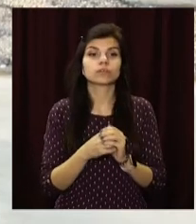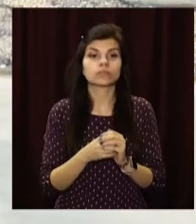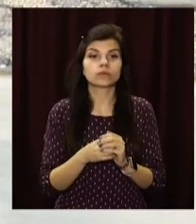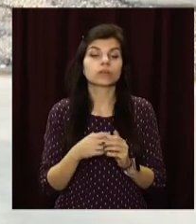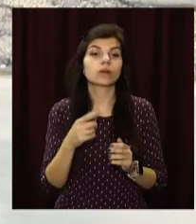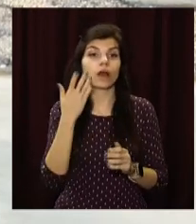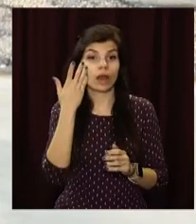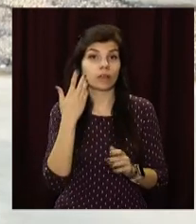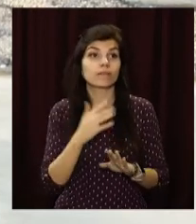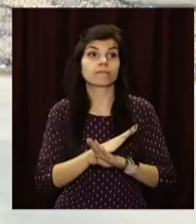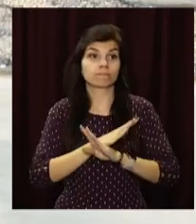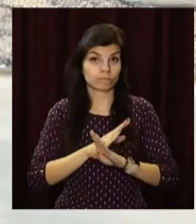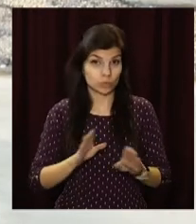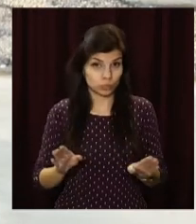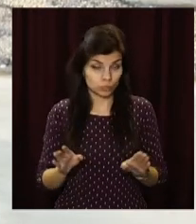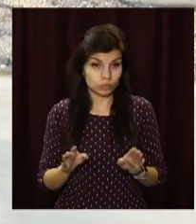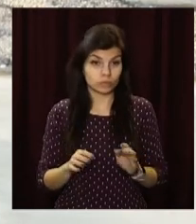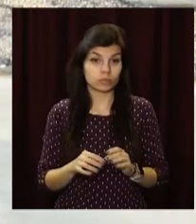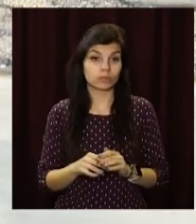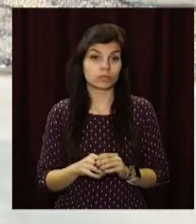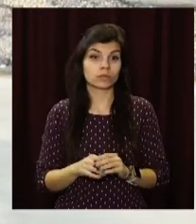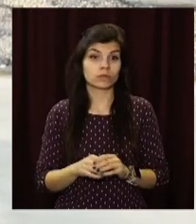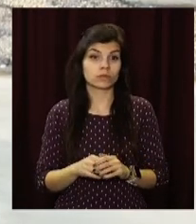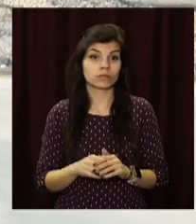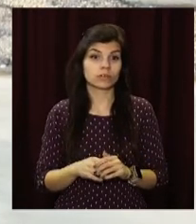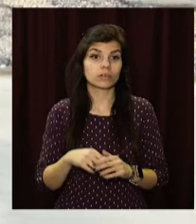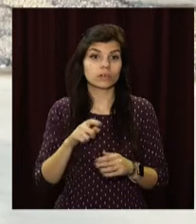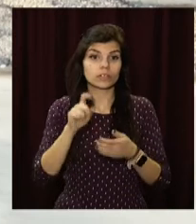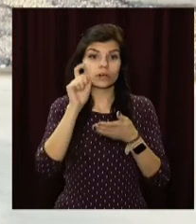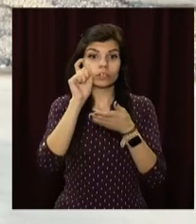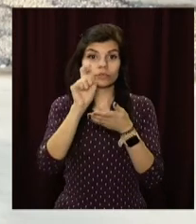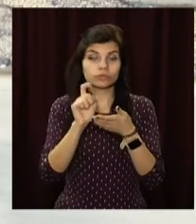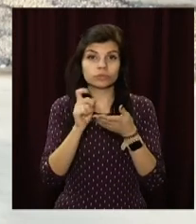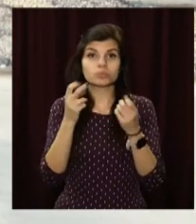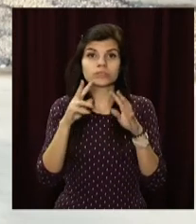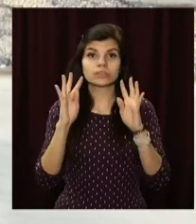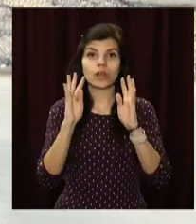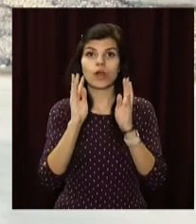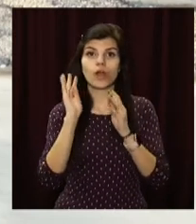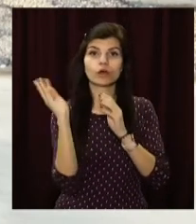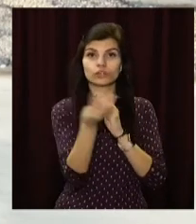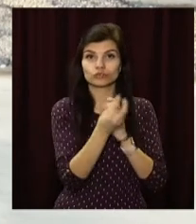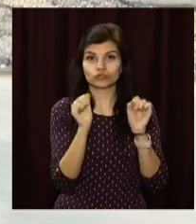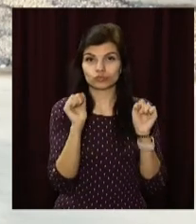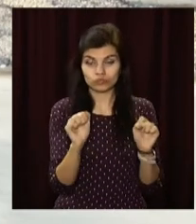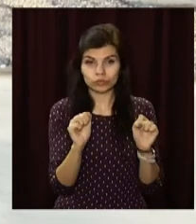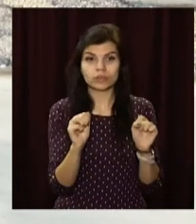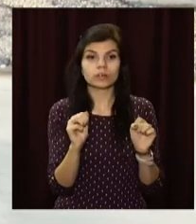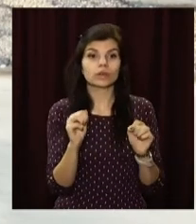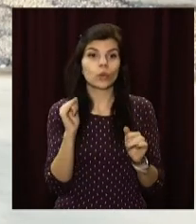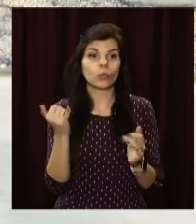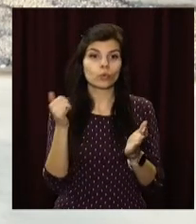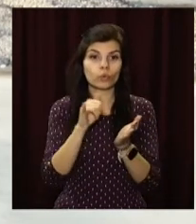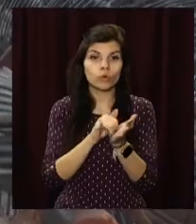Після цього заварити перильне обреження. І змонтувати